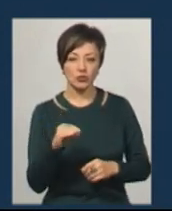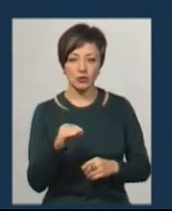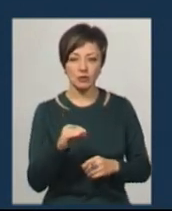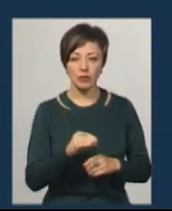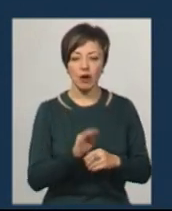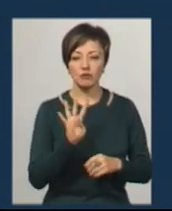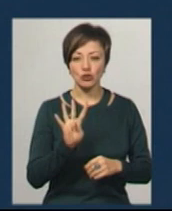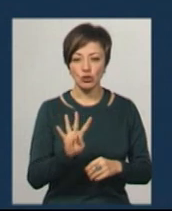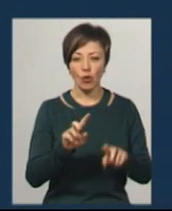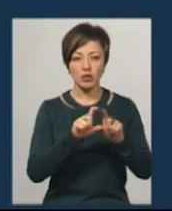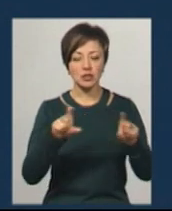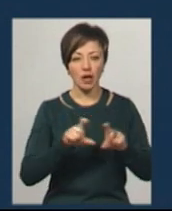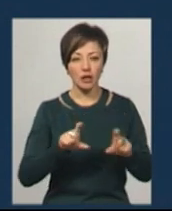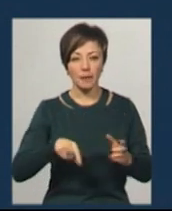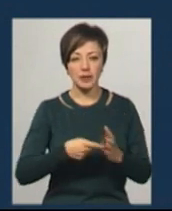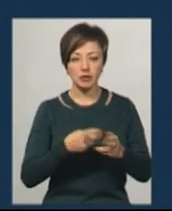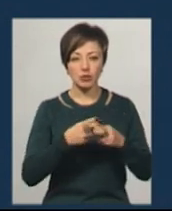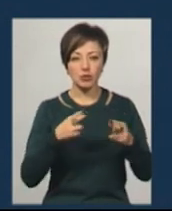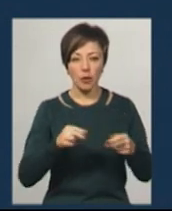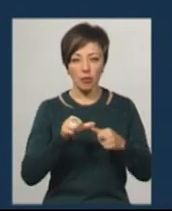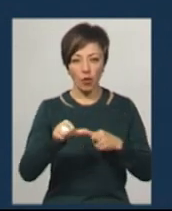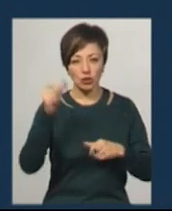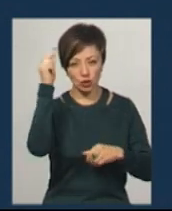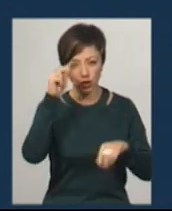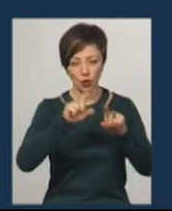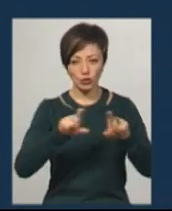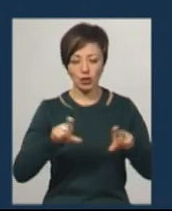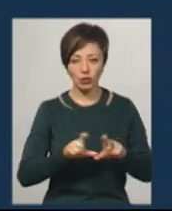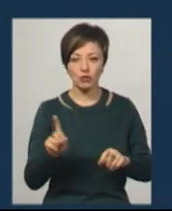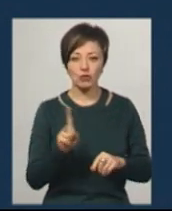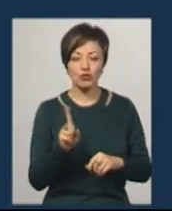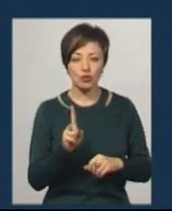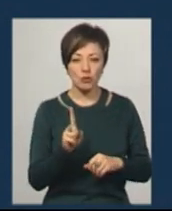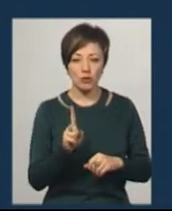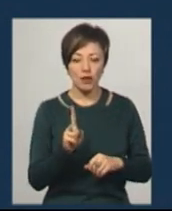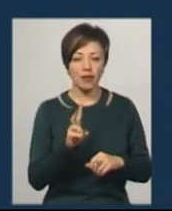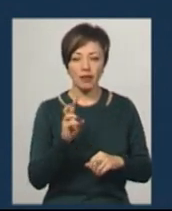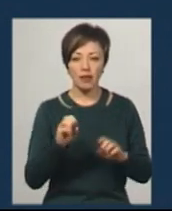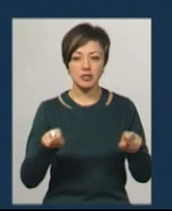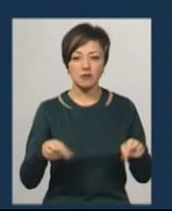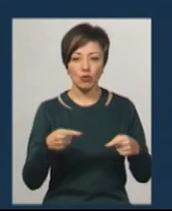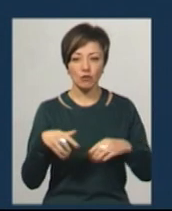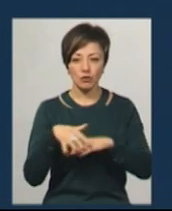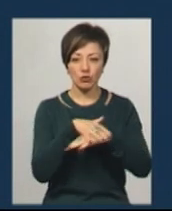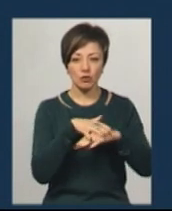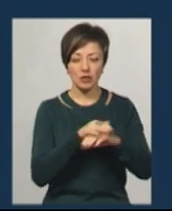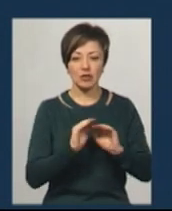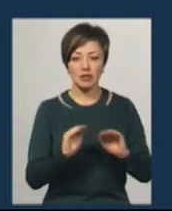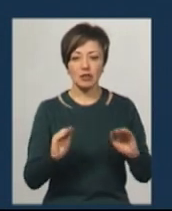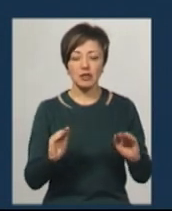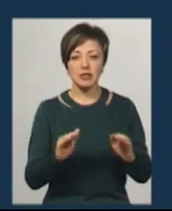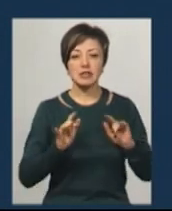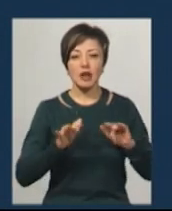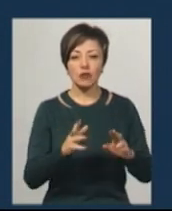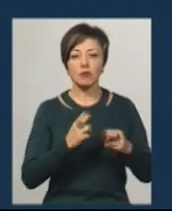чотирьох закладах міста Дунаєвці та позашкільних установах для того, щоб не створювати скупчення масових дітей. Заходи